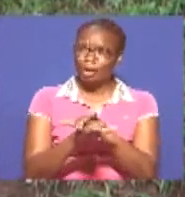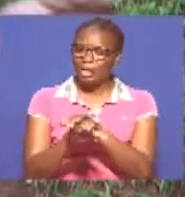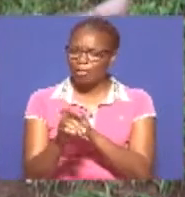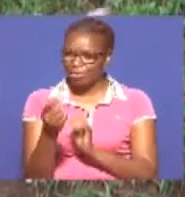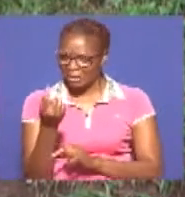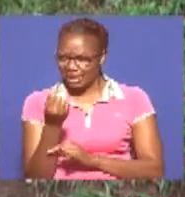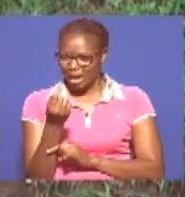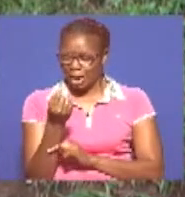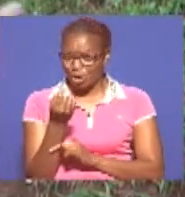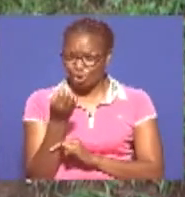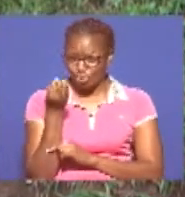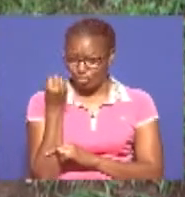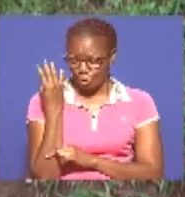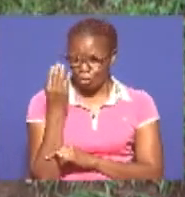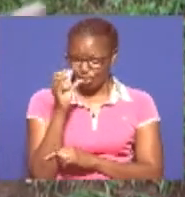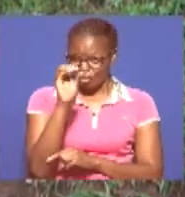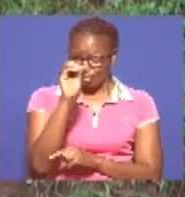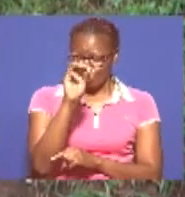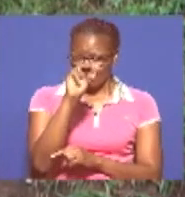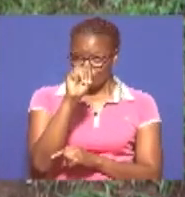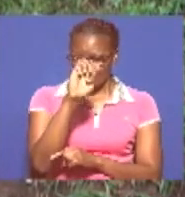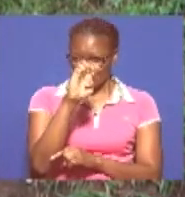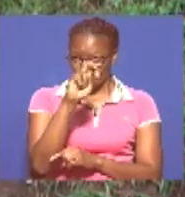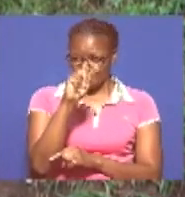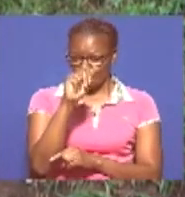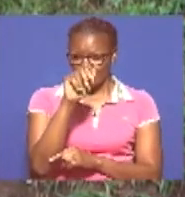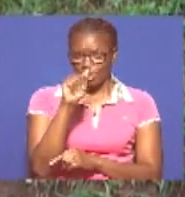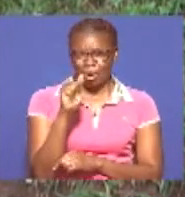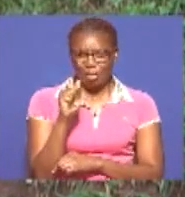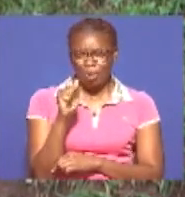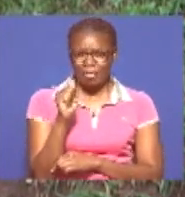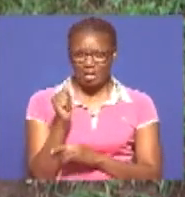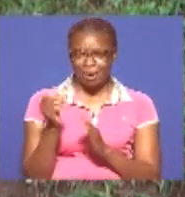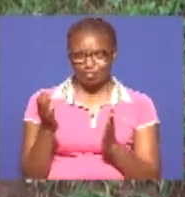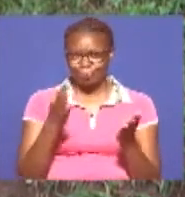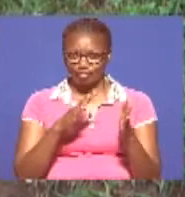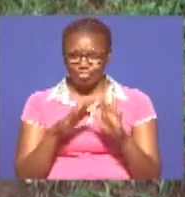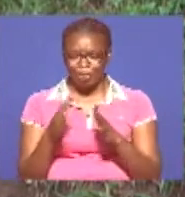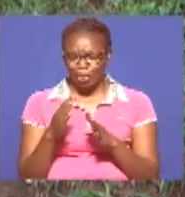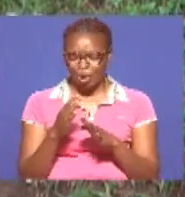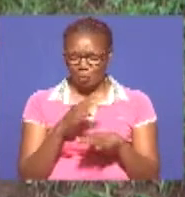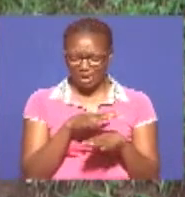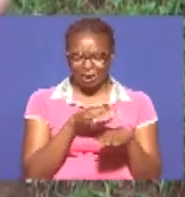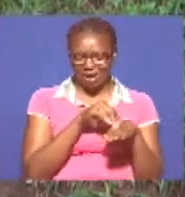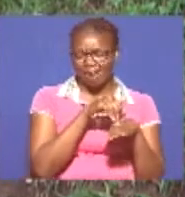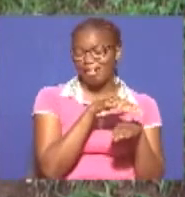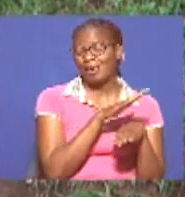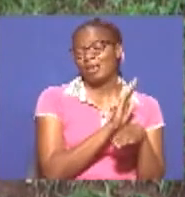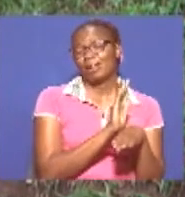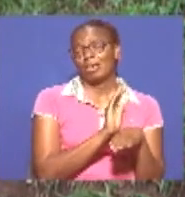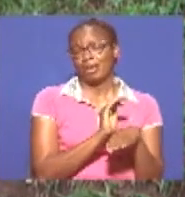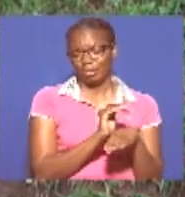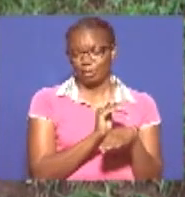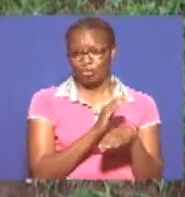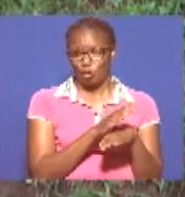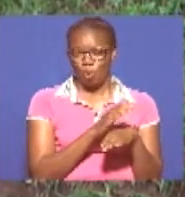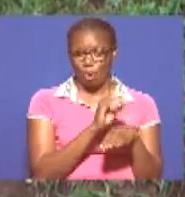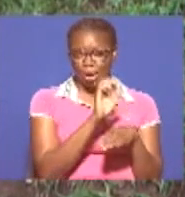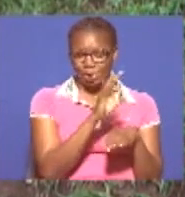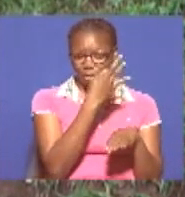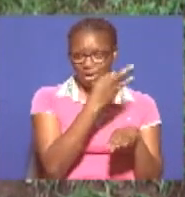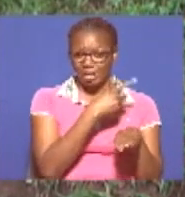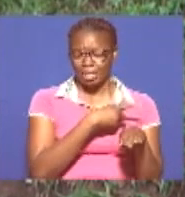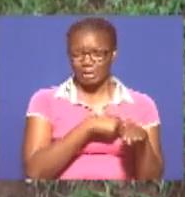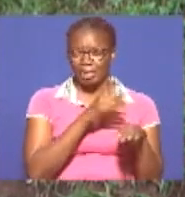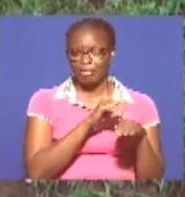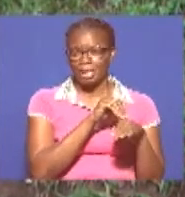hiko almost 20%, hata nyama ya kawaida Around 20%, that is like Cricket is 3